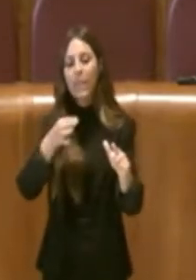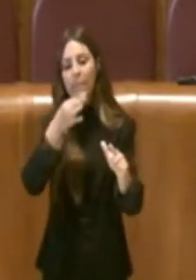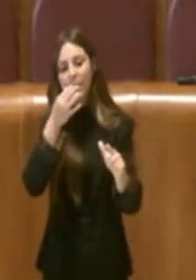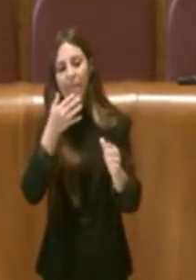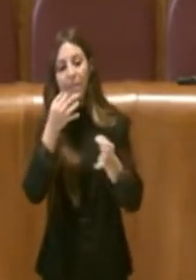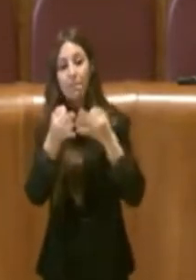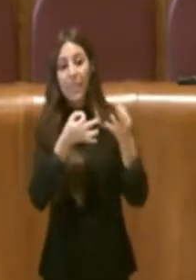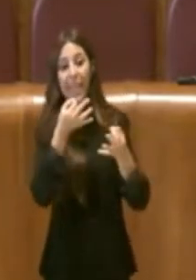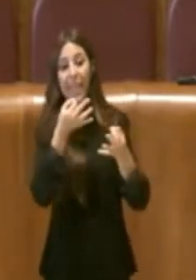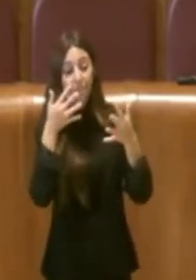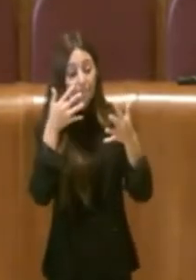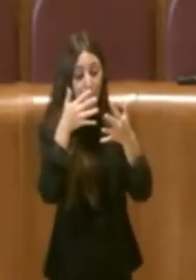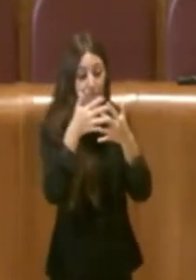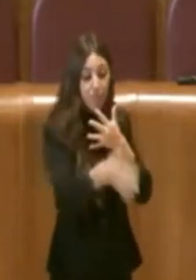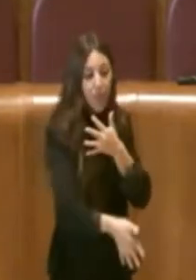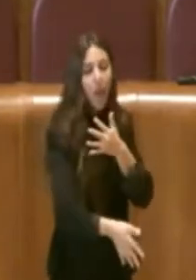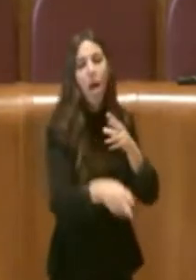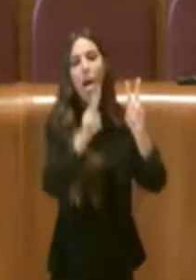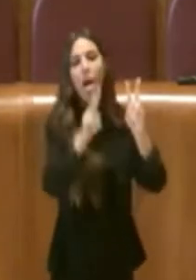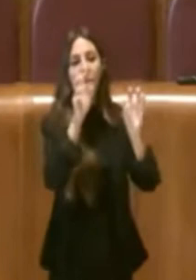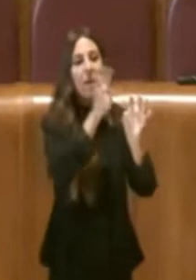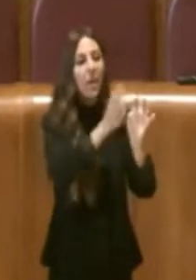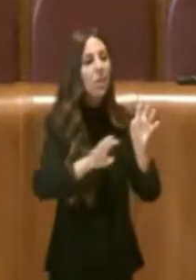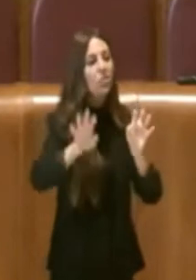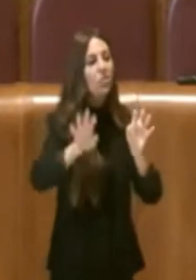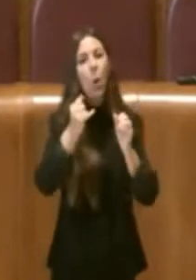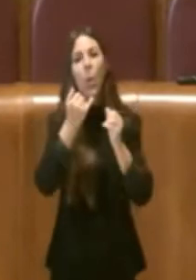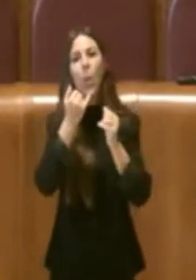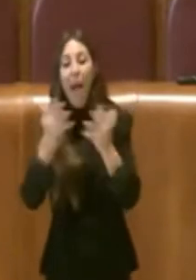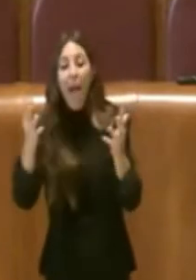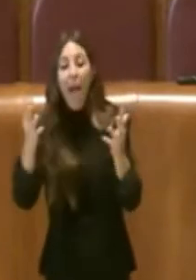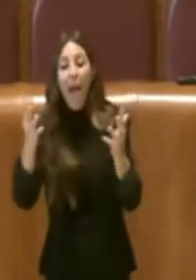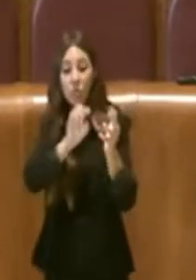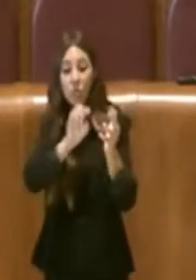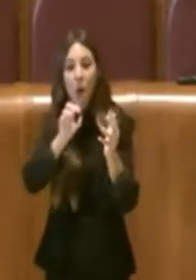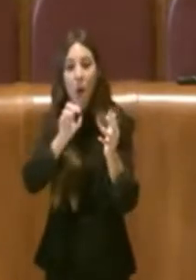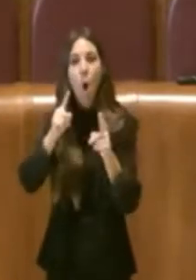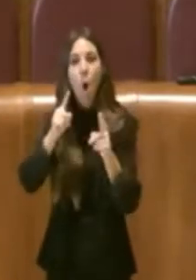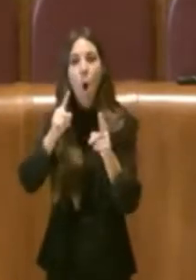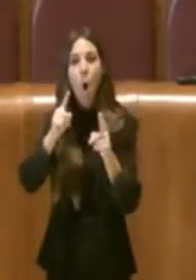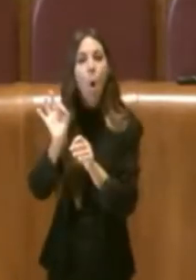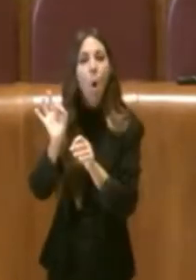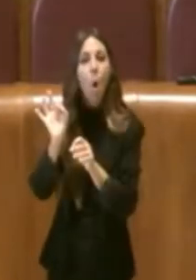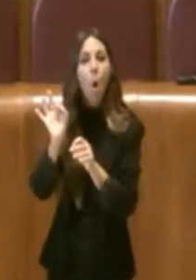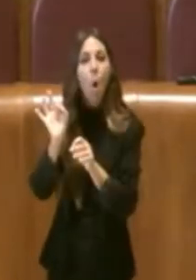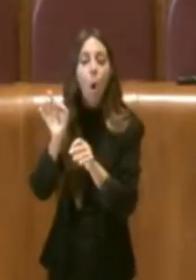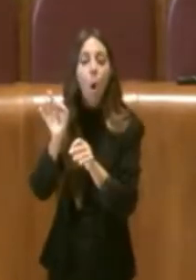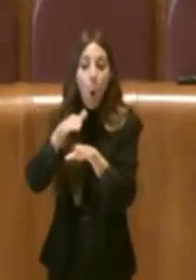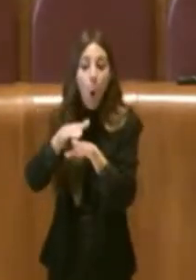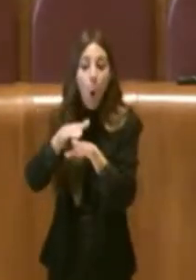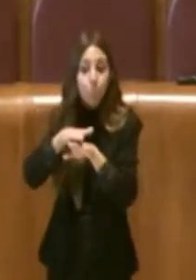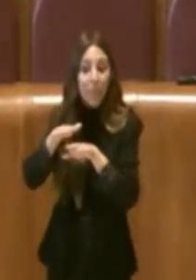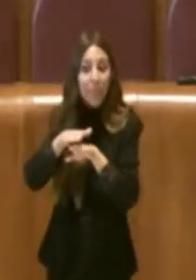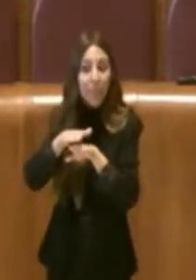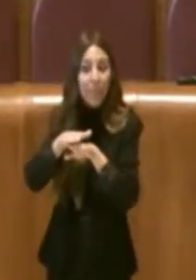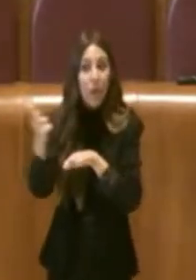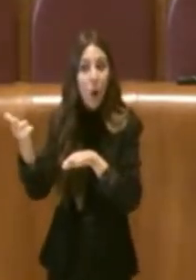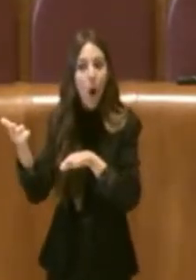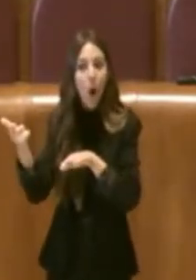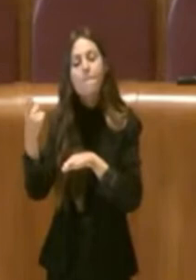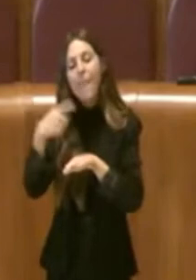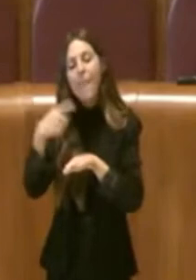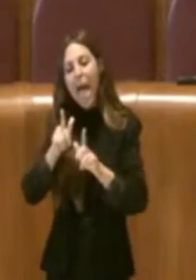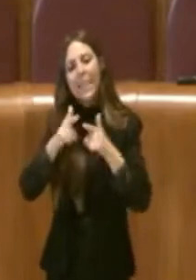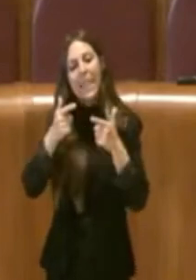del tema delle regioni o delle macro regioni o dello svuotamento o meno di queste competenze ma cerca di